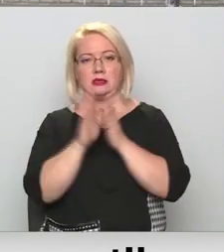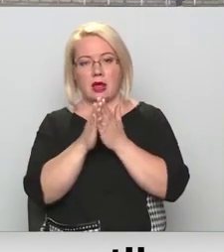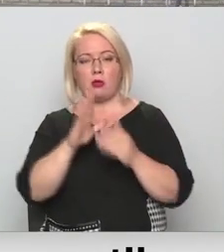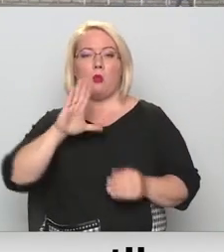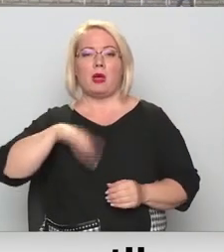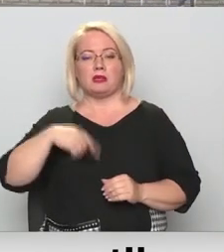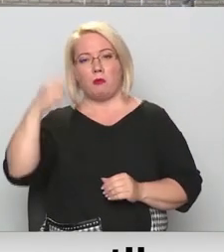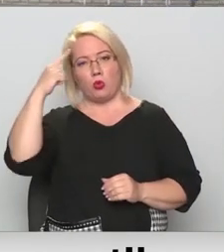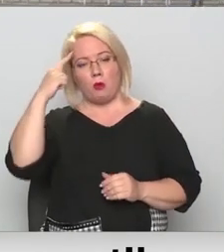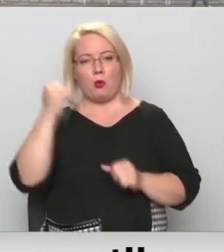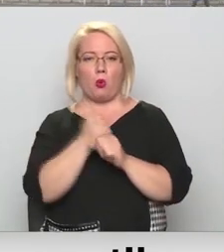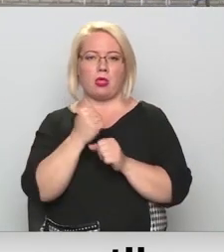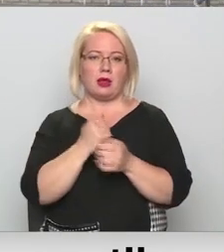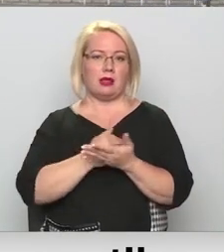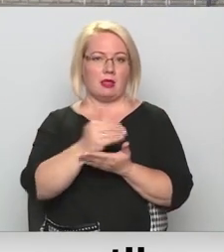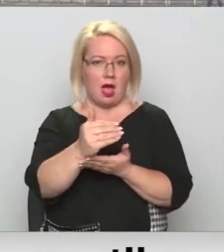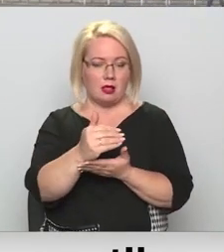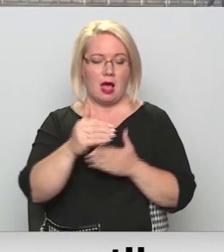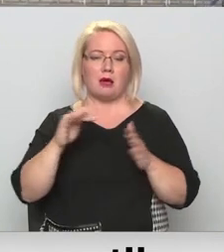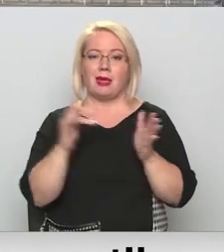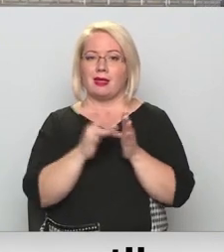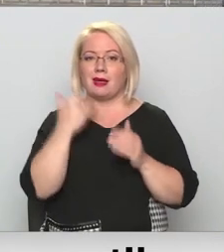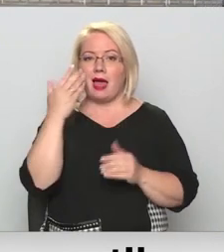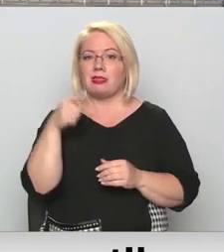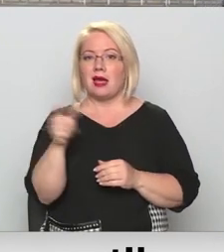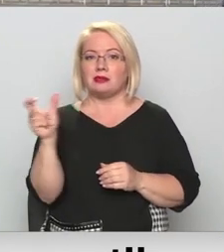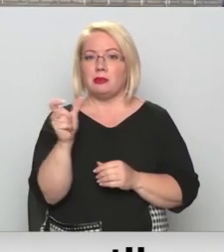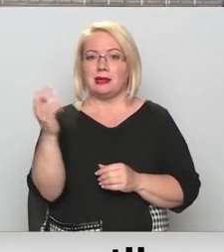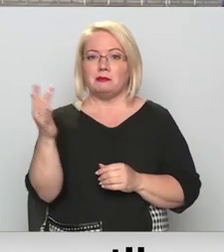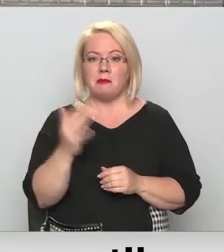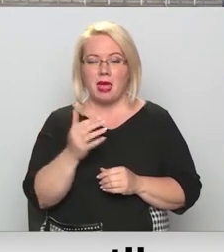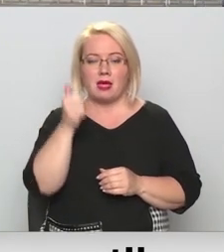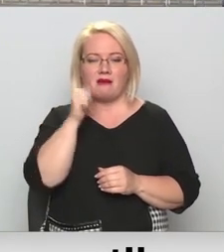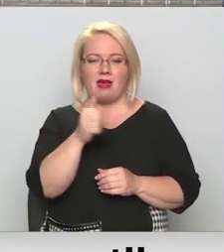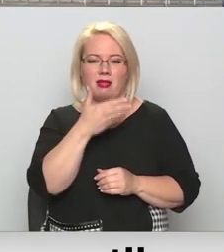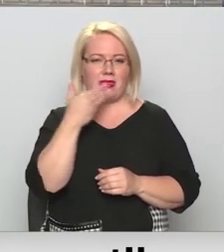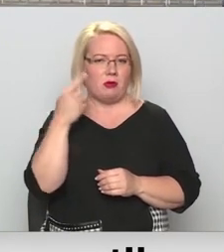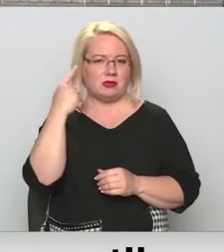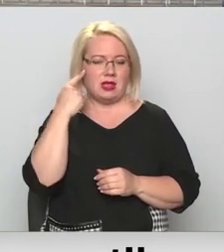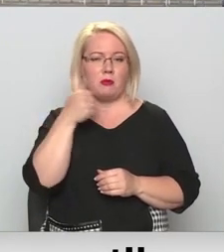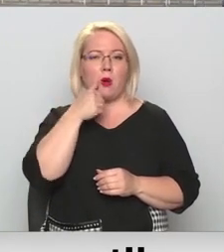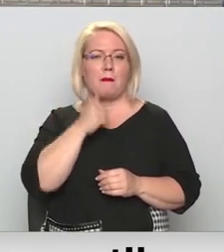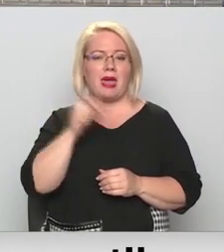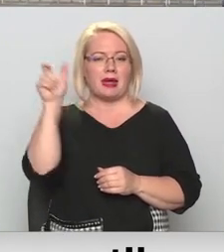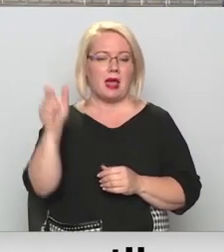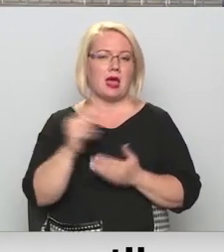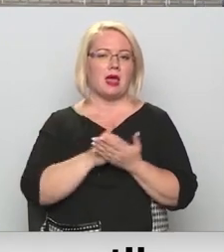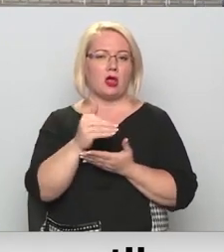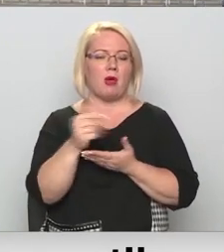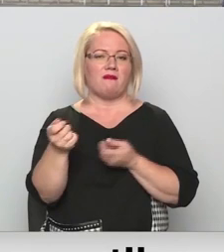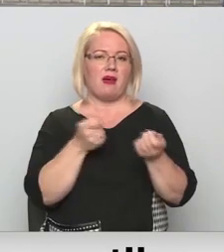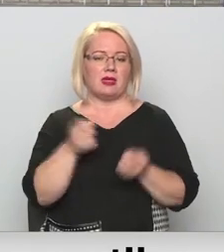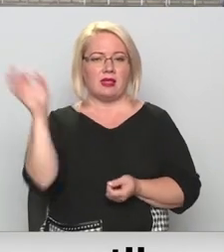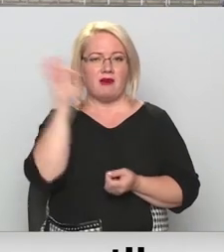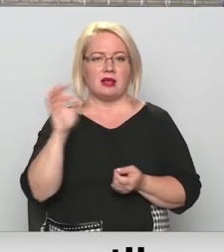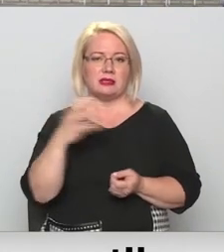tad domās, ko darīt tālāk. Bet kāds šis brīdis pienāks, tas vēl nav zināms, jo Merkele jāturpina vadīt Vācijas valdība, līdz